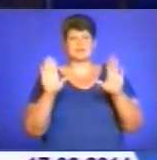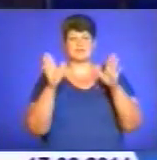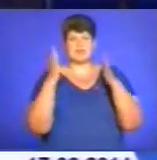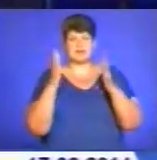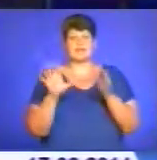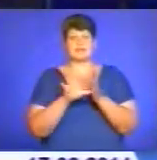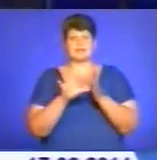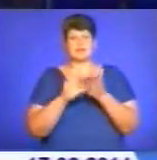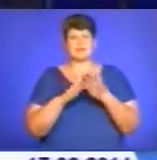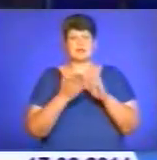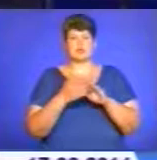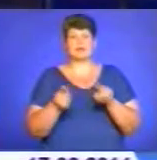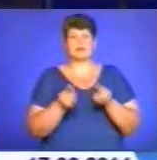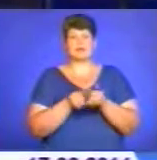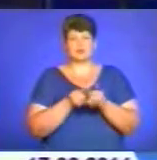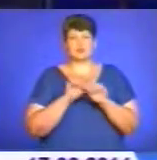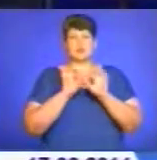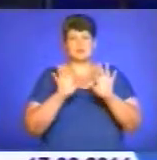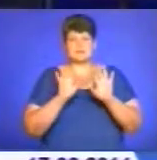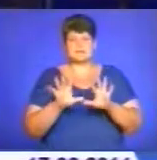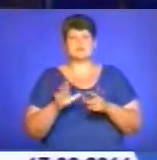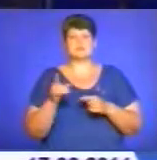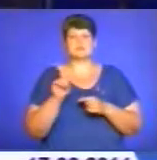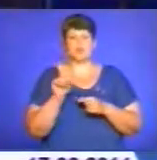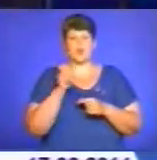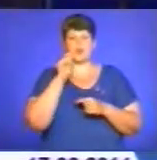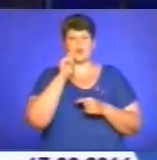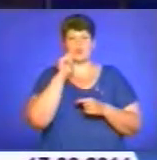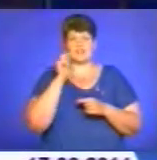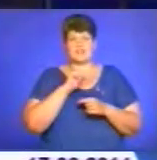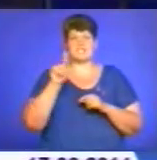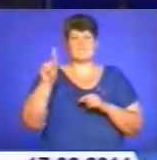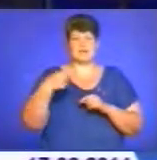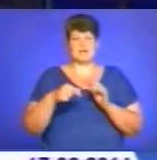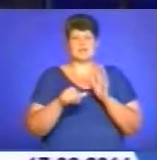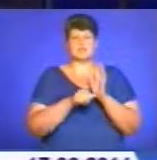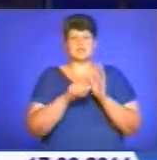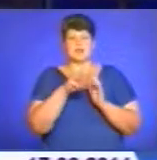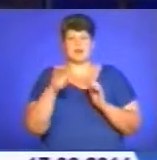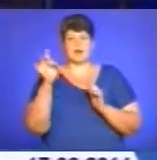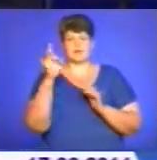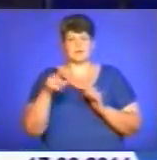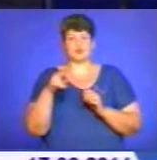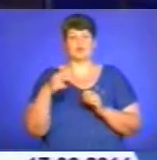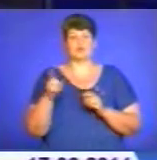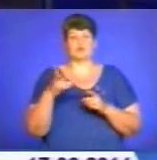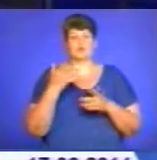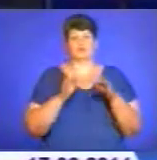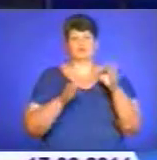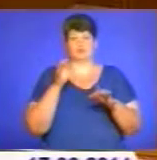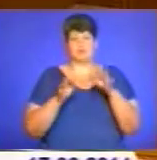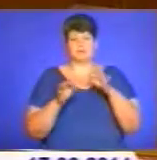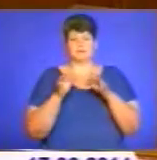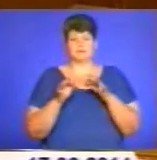Прем'єр також пояснив, за що Україна вимагає 6 мільярдів доларів компенсації від Росії у позові до Стокгольмського суду.